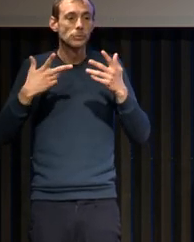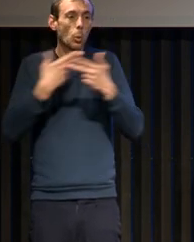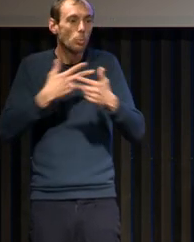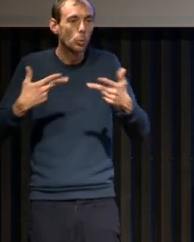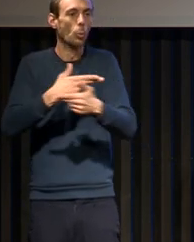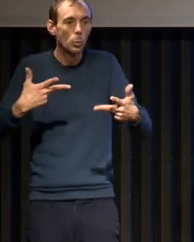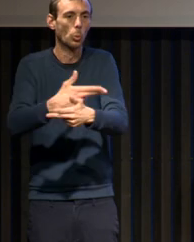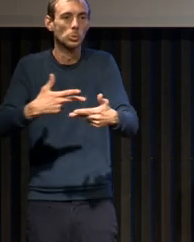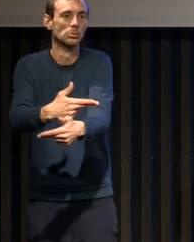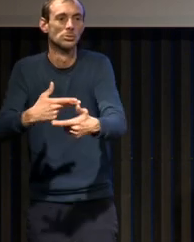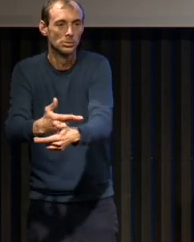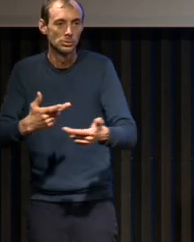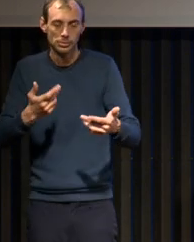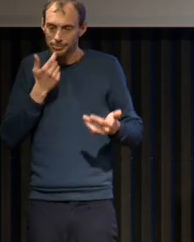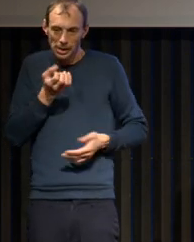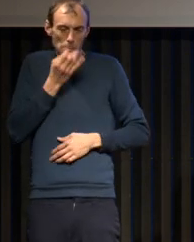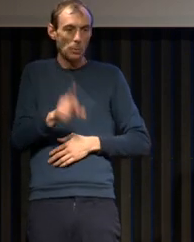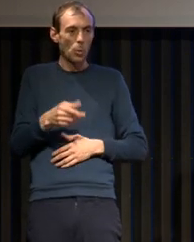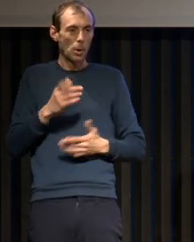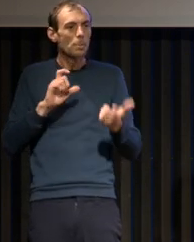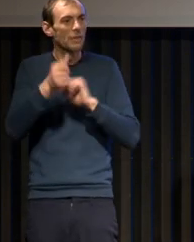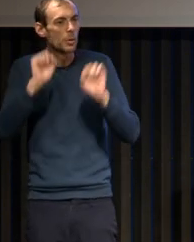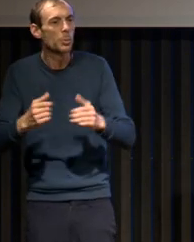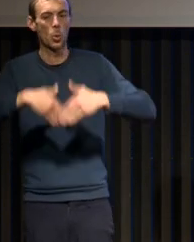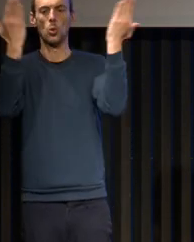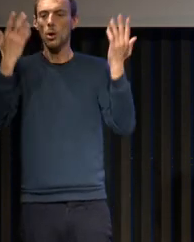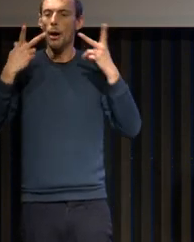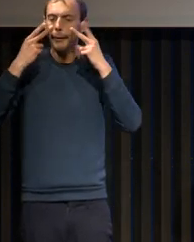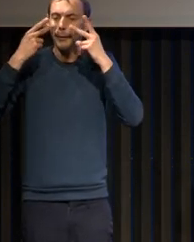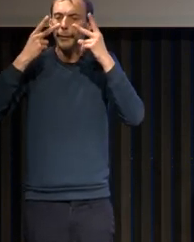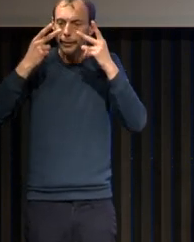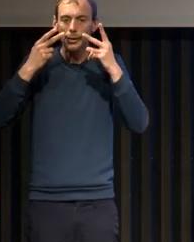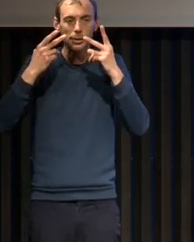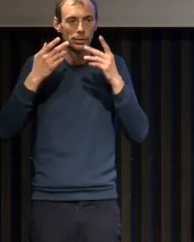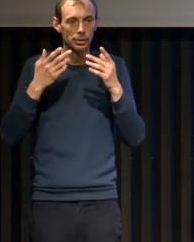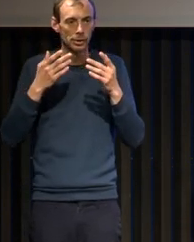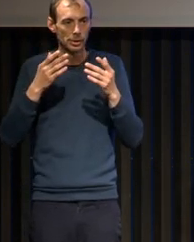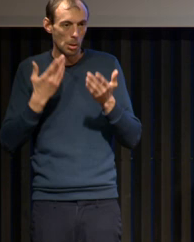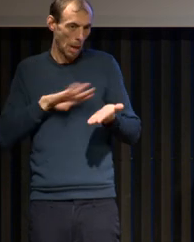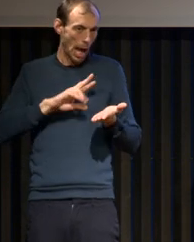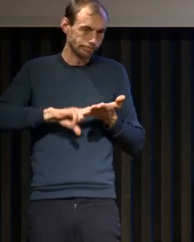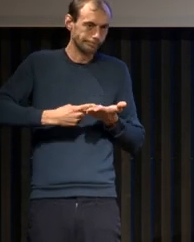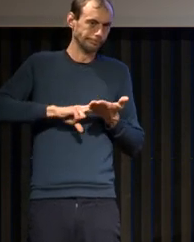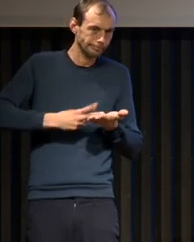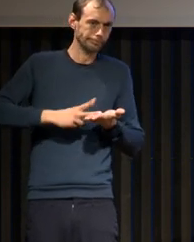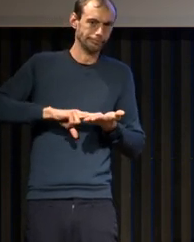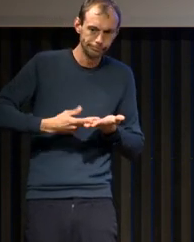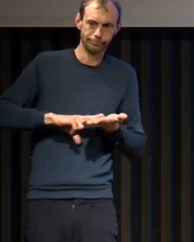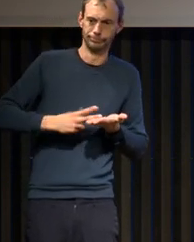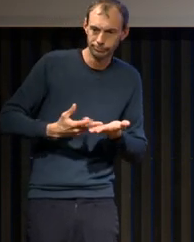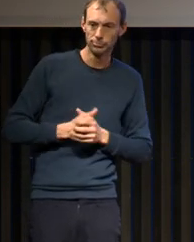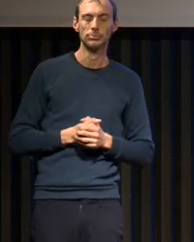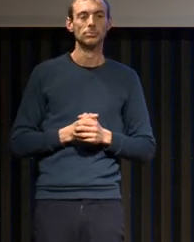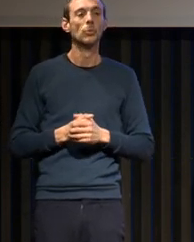donc, il pourra avoir de la somnolence. Ce n pas le CO2 qui est toxique. Ce serait peut-être ce fait que ce sommeil est haché. Alors, Henri Gasto va continuer sa